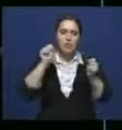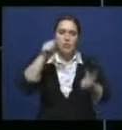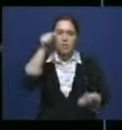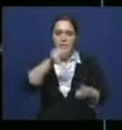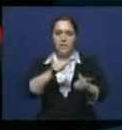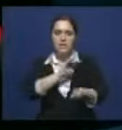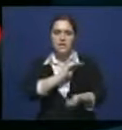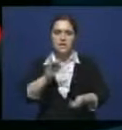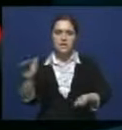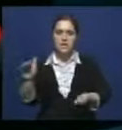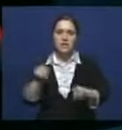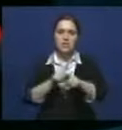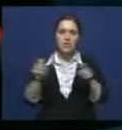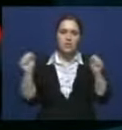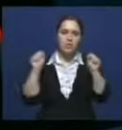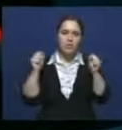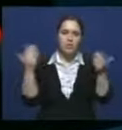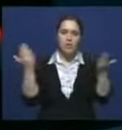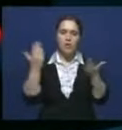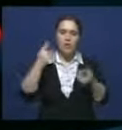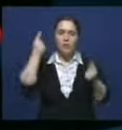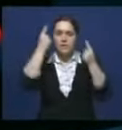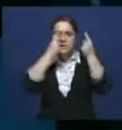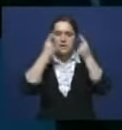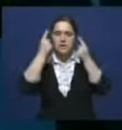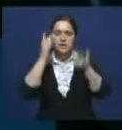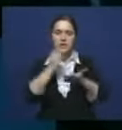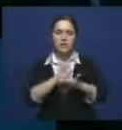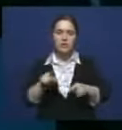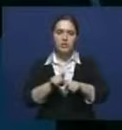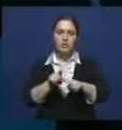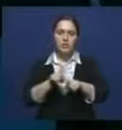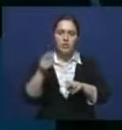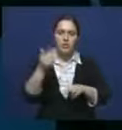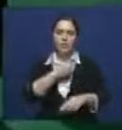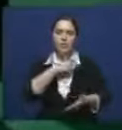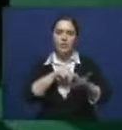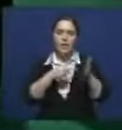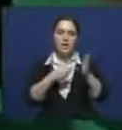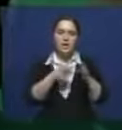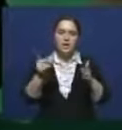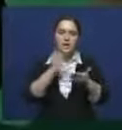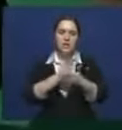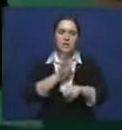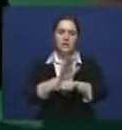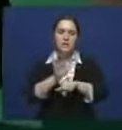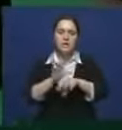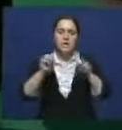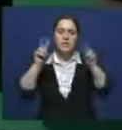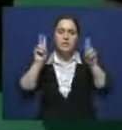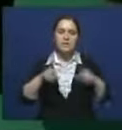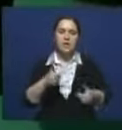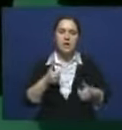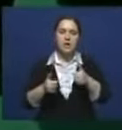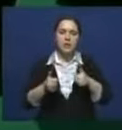с разным уровнем физического и психического развития. Разработчики планируют также выпустить специальную гарнитуру виртуальной